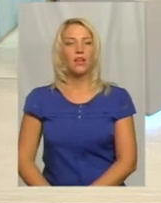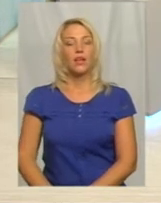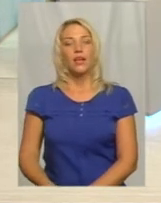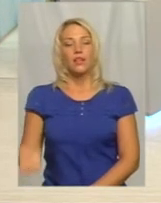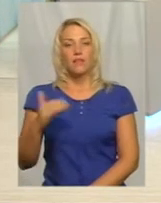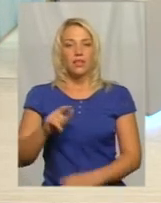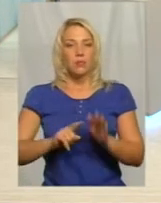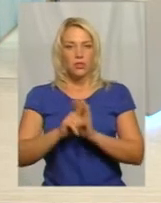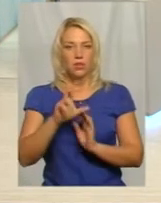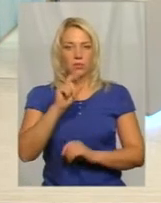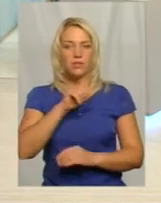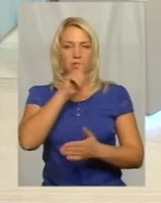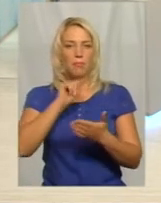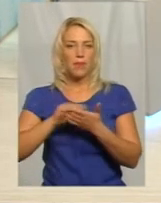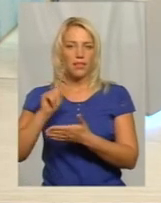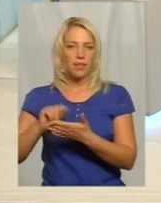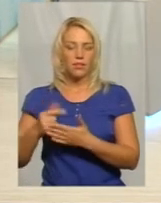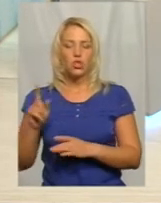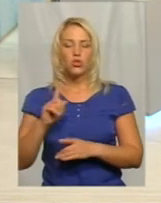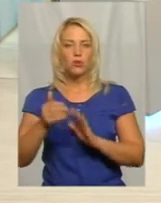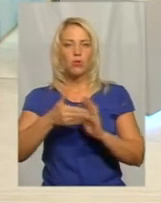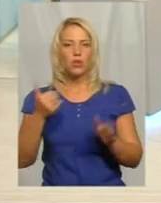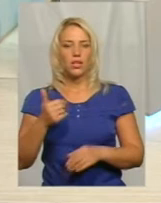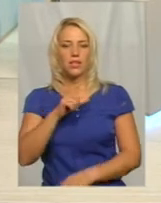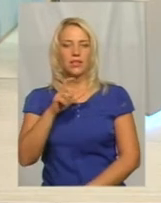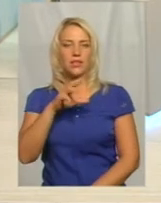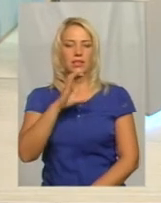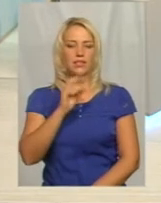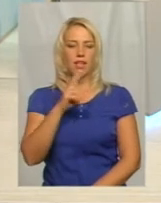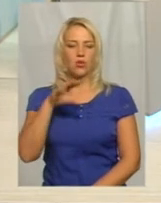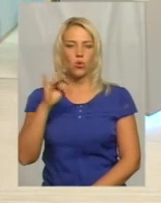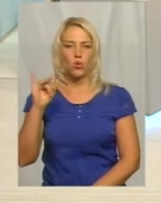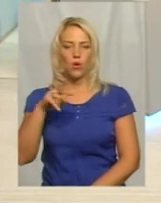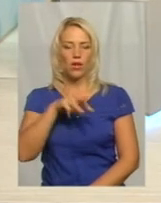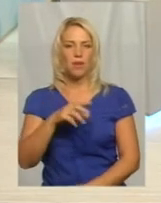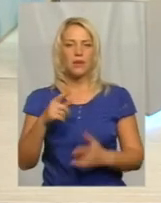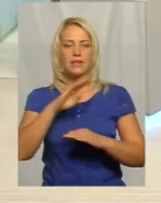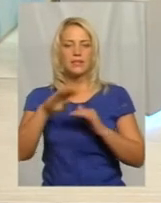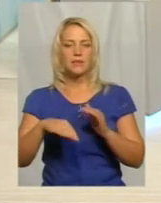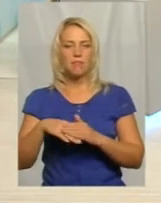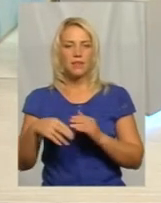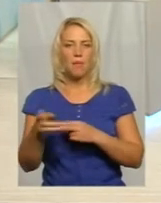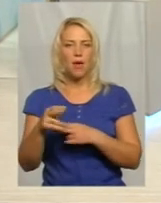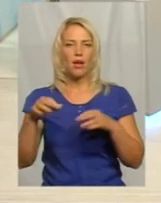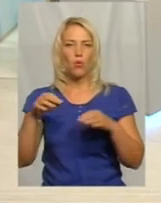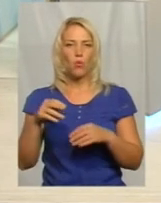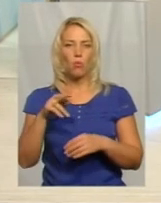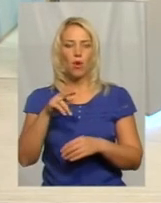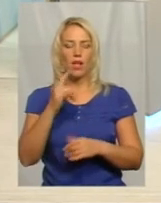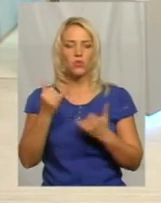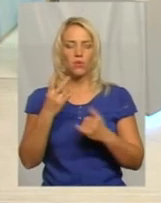і почнемо. Одразу запитаю, що покликало із сектору М, із-під Маріуполя, де слокується батальйон, от сюди на Хмельниччину?